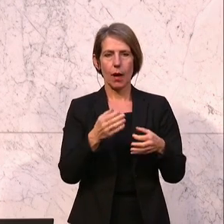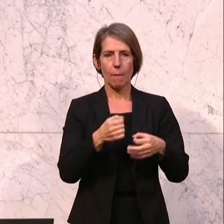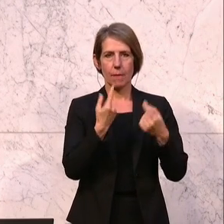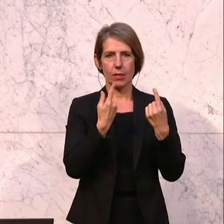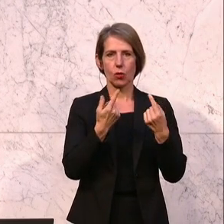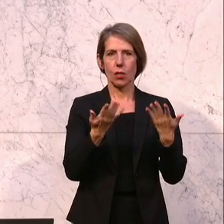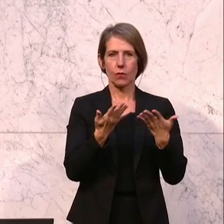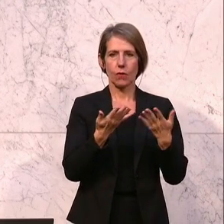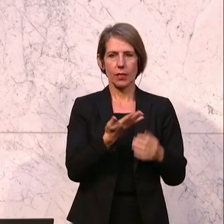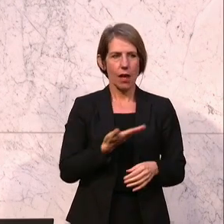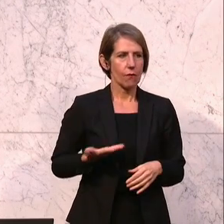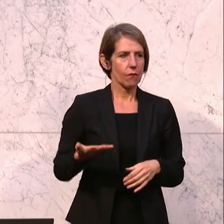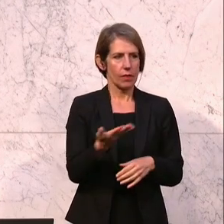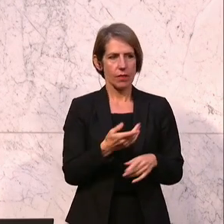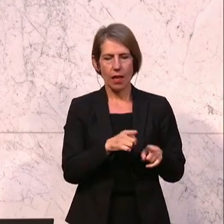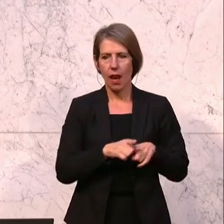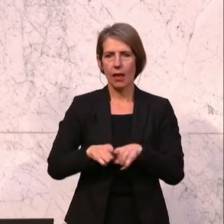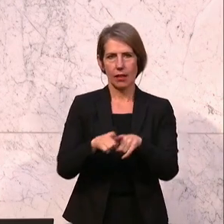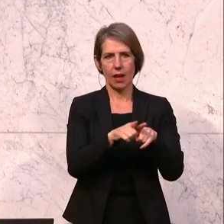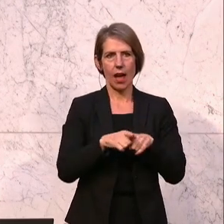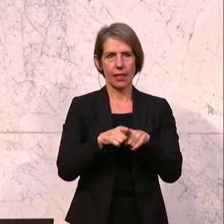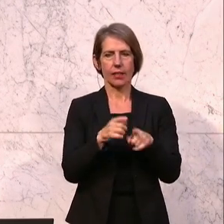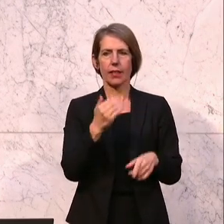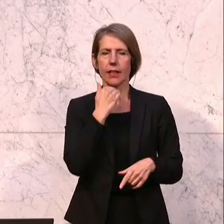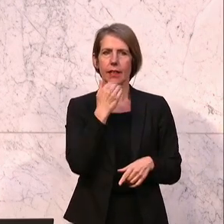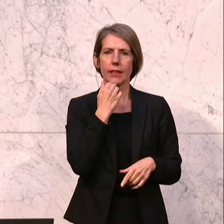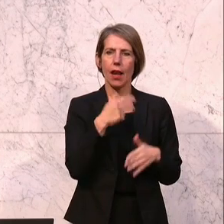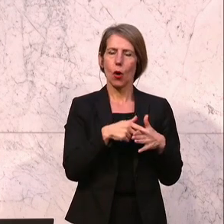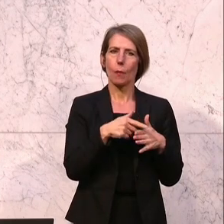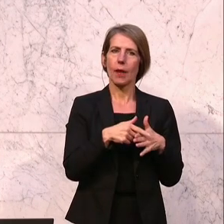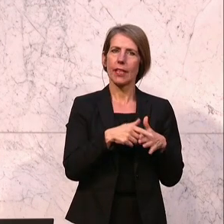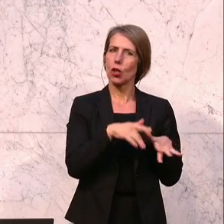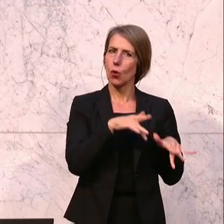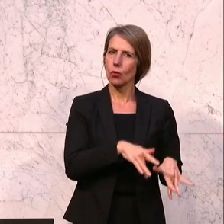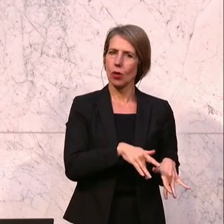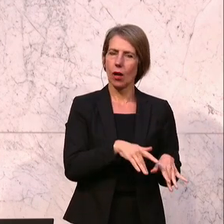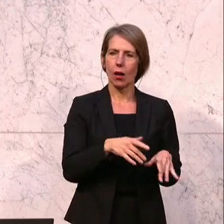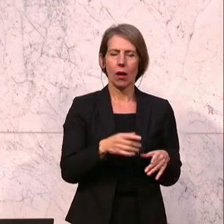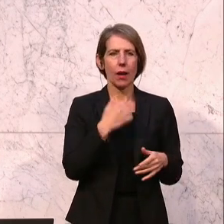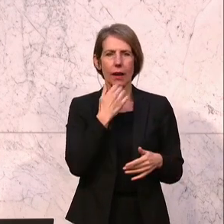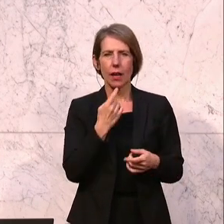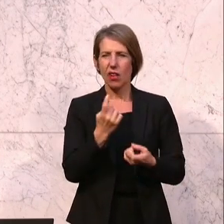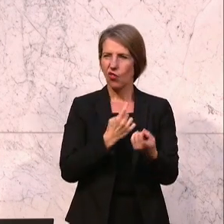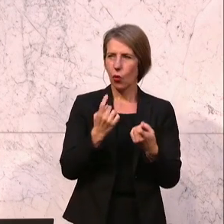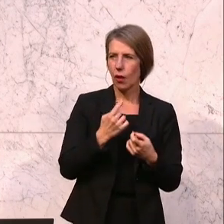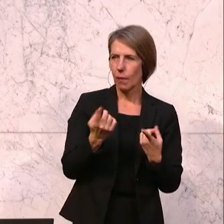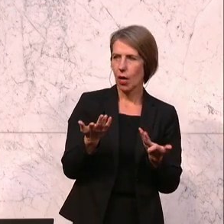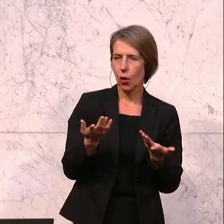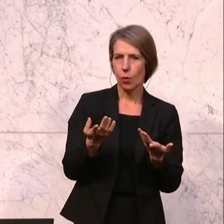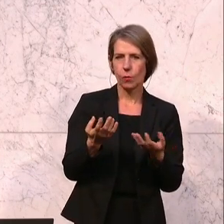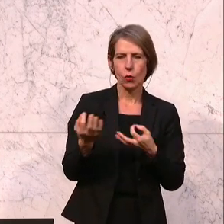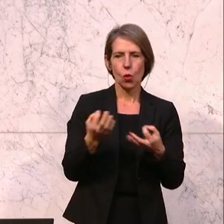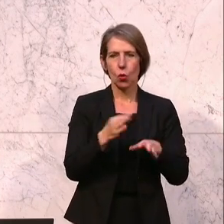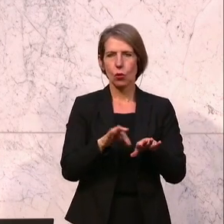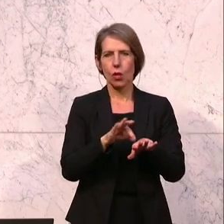Sport alle gleich sein. Egal, ob wir Behinderung haben oder auch nicht, egal woher wir kommen, welche Hautfarbe man hat oder